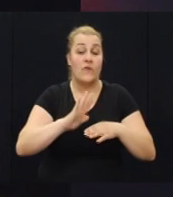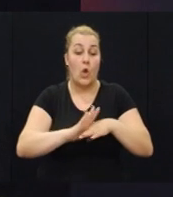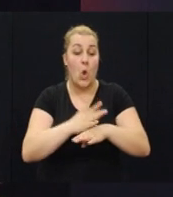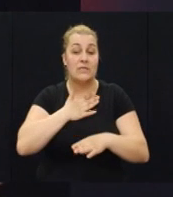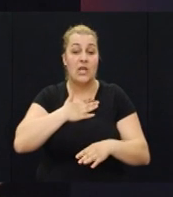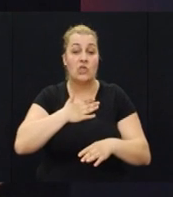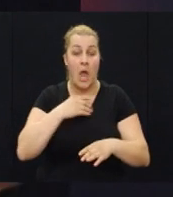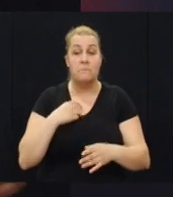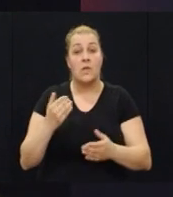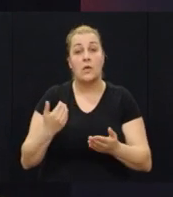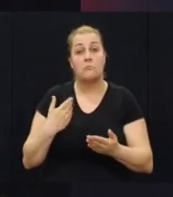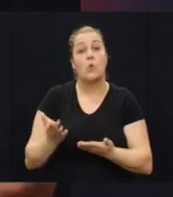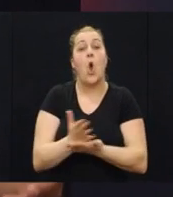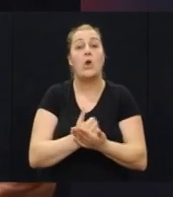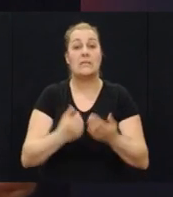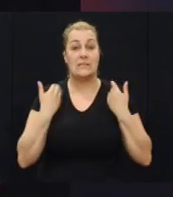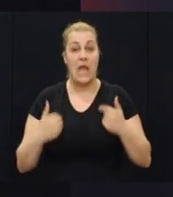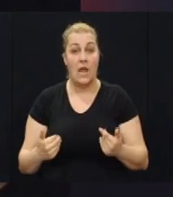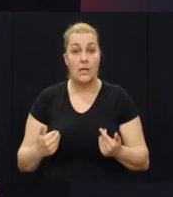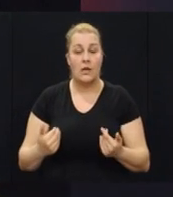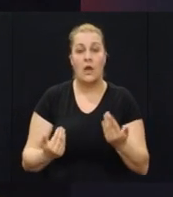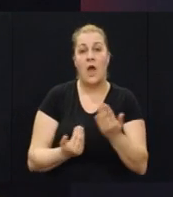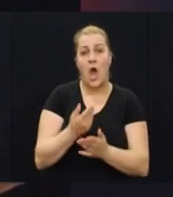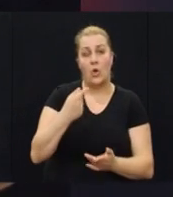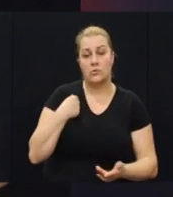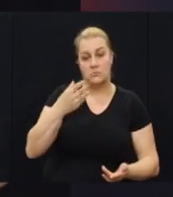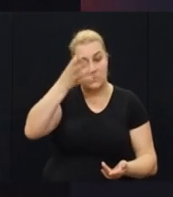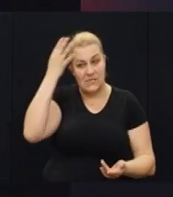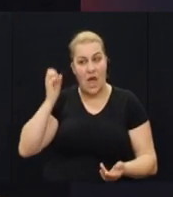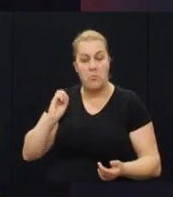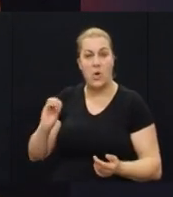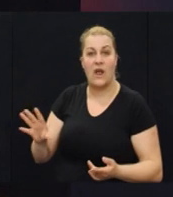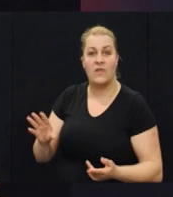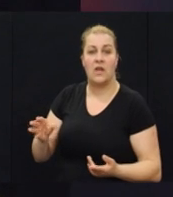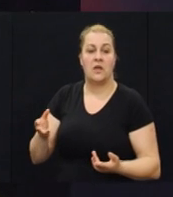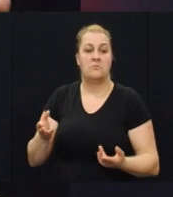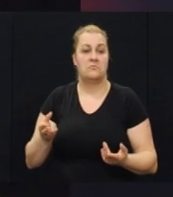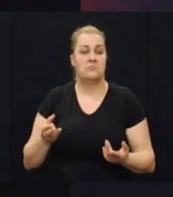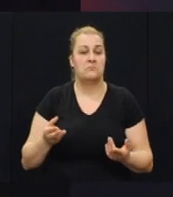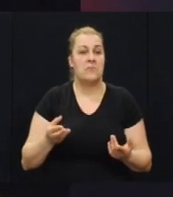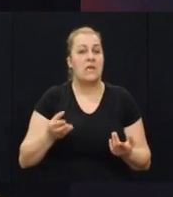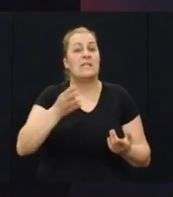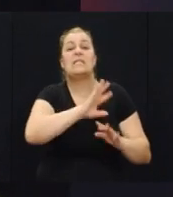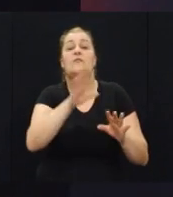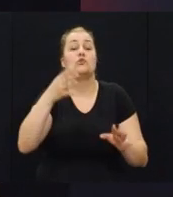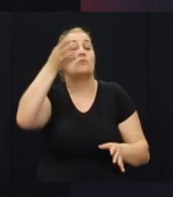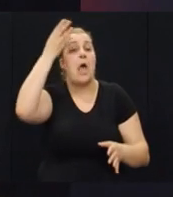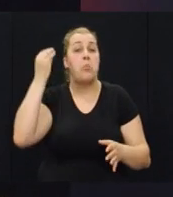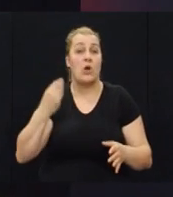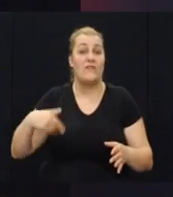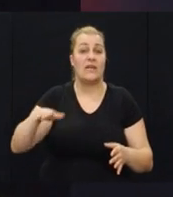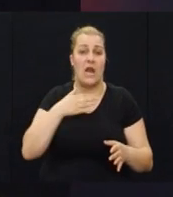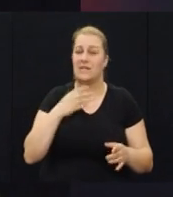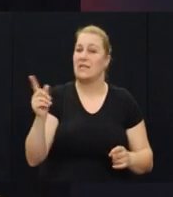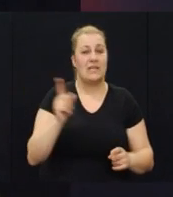osjeća korisnim znači ako si ti zaboravljen od bilo koga zaboravite kada je zaboravljali su svi na nas